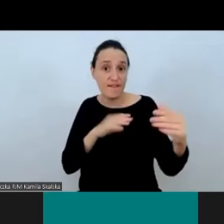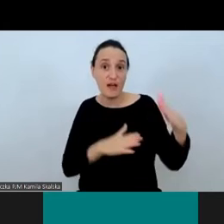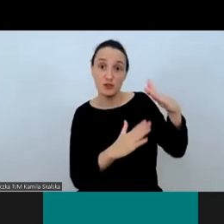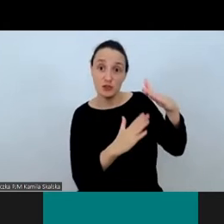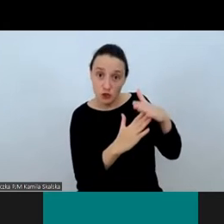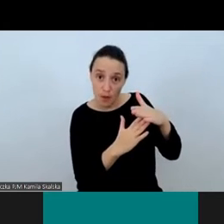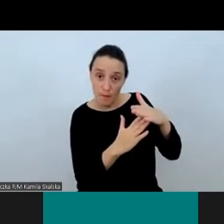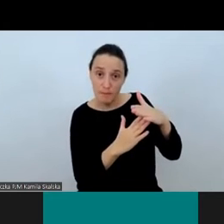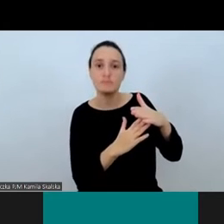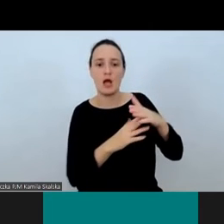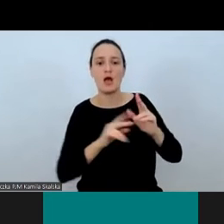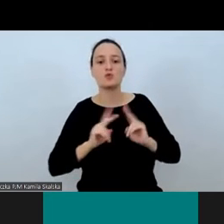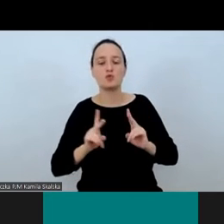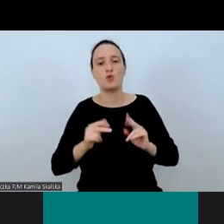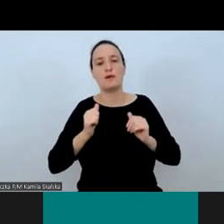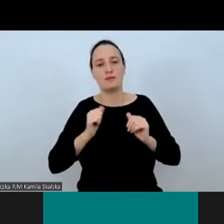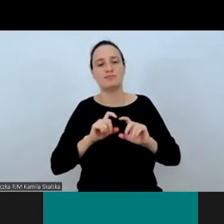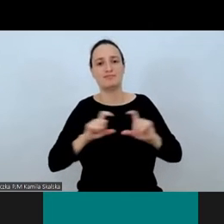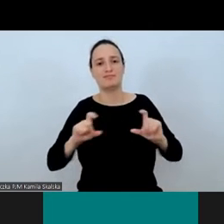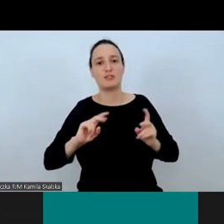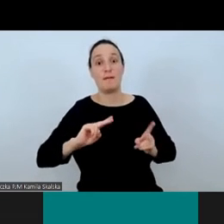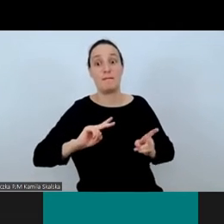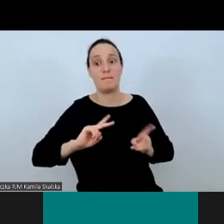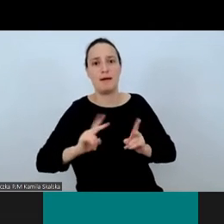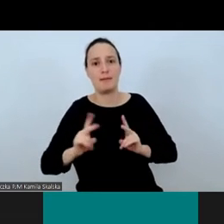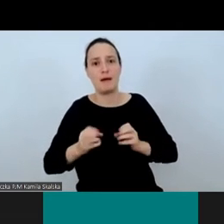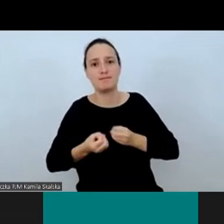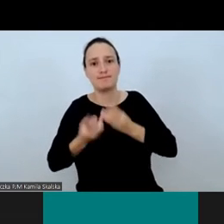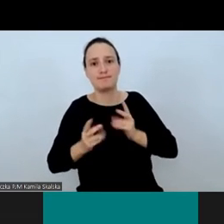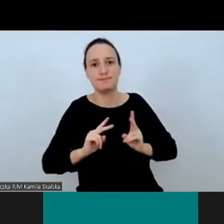następuje ten czas na wypowiedź tłumacza.